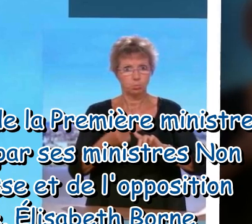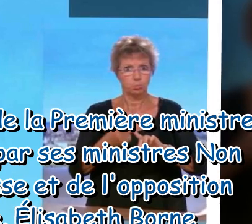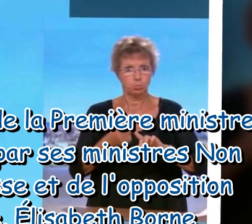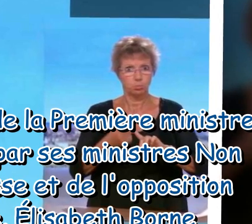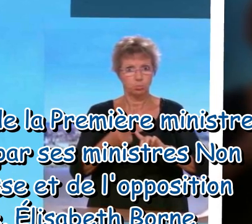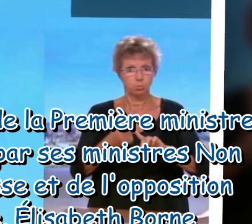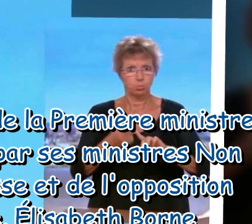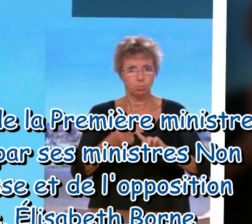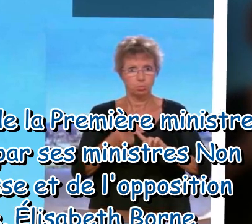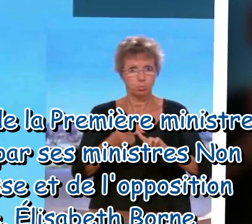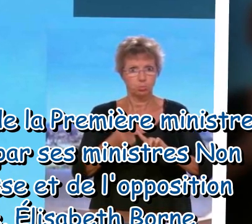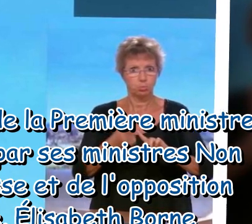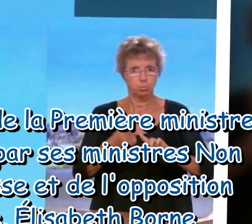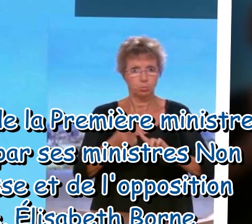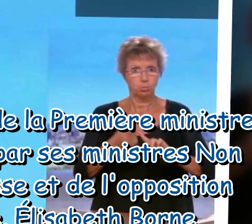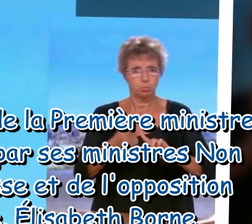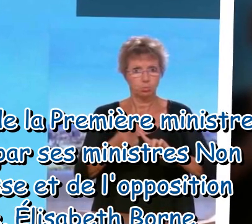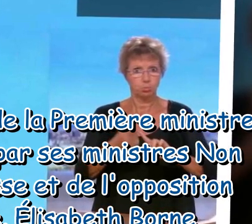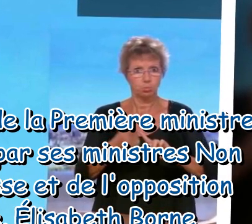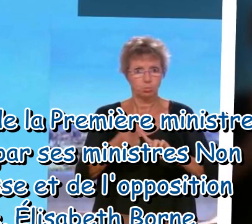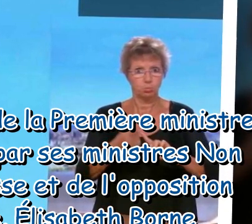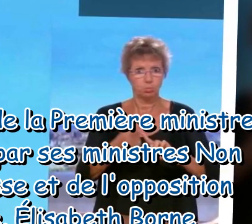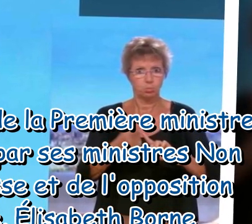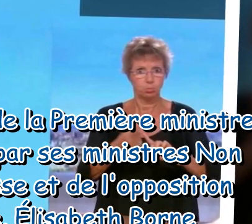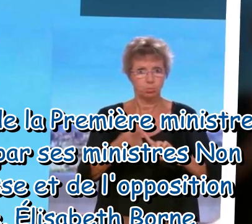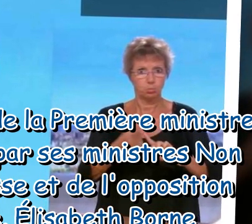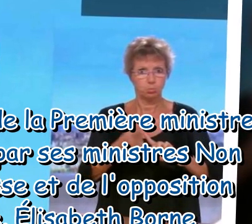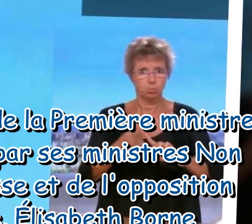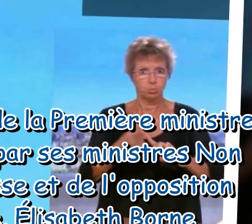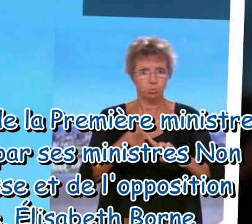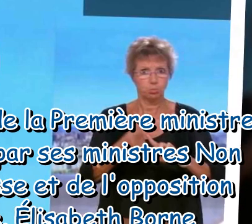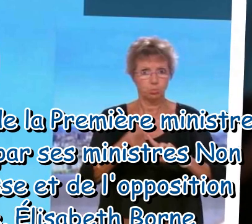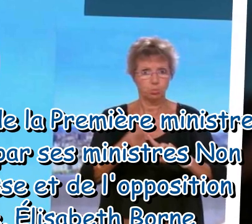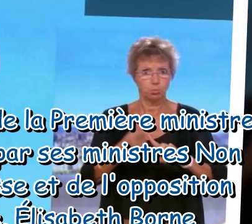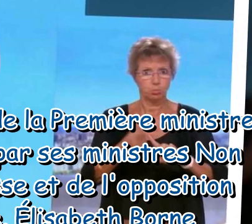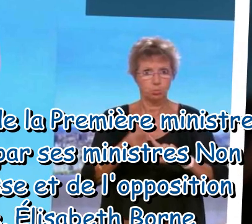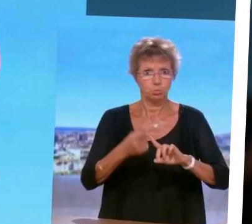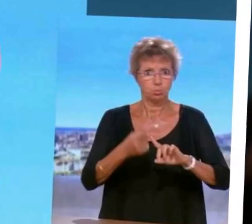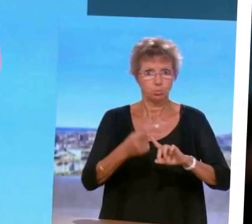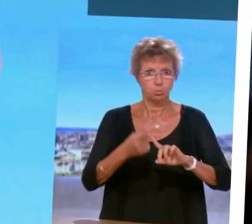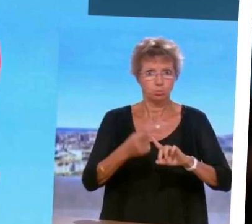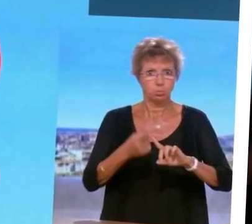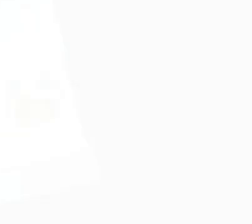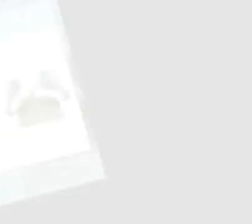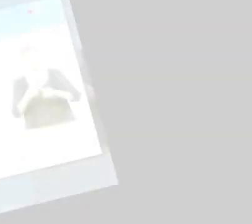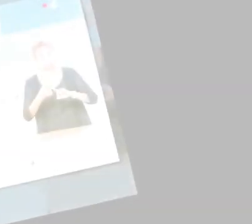critiques de son propre camp en cette rentrée politique, avec des ministres qui pointent du doigt son attitude jugée hautaine.